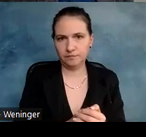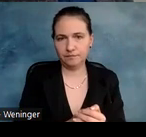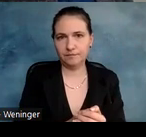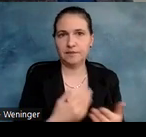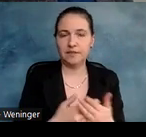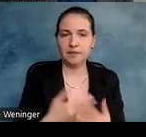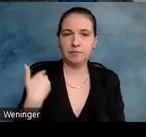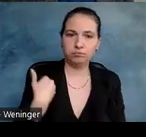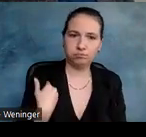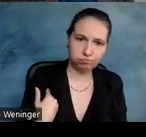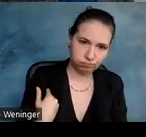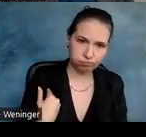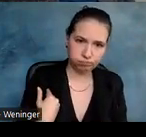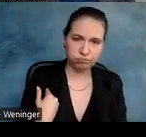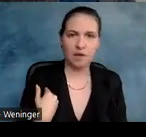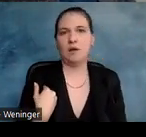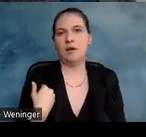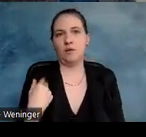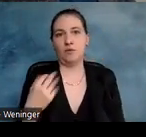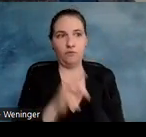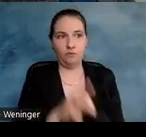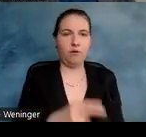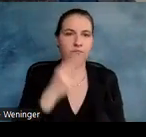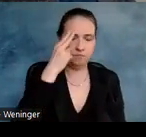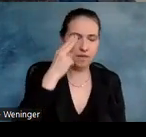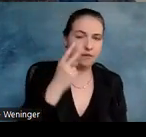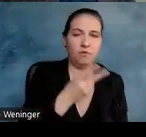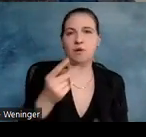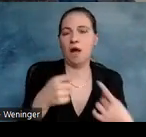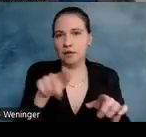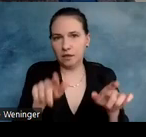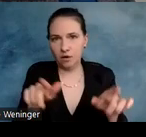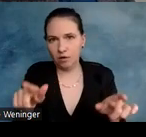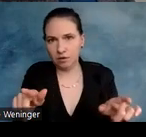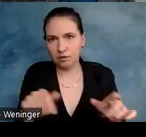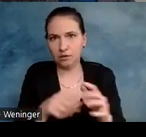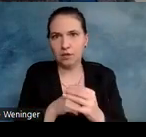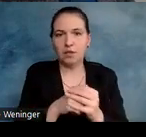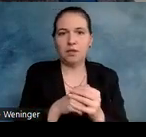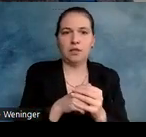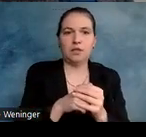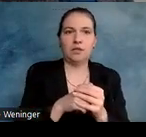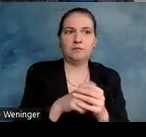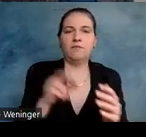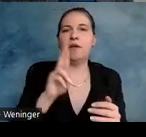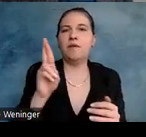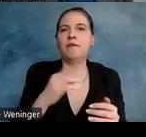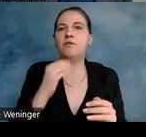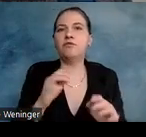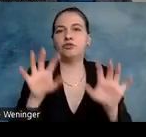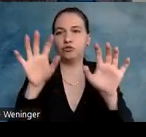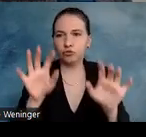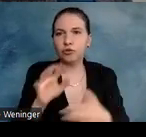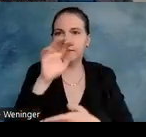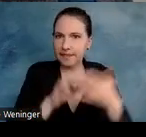mühsam, sowohl für Leute mit Screenreader als auch für andere Leute, die gerne einen strukturierten Text lesen,